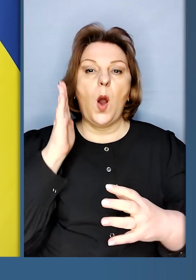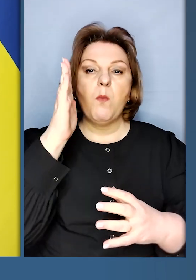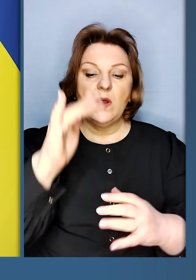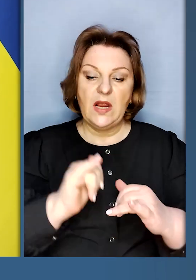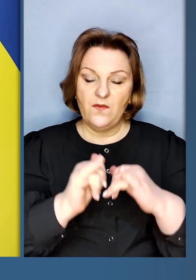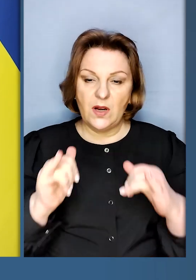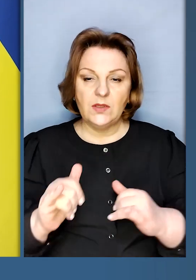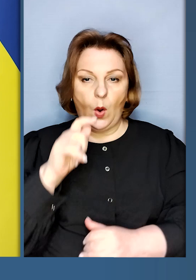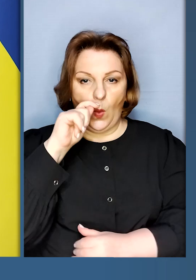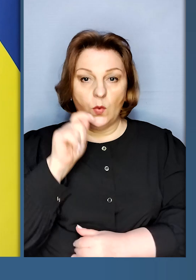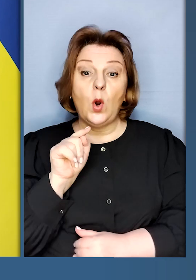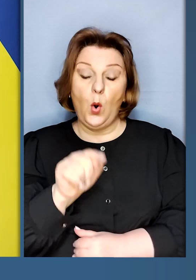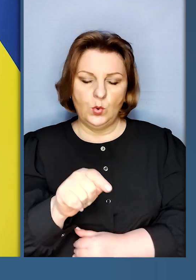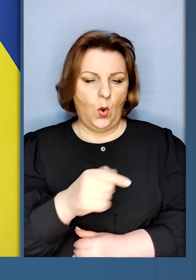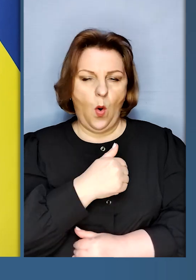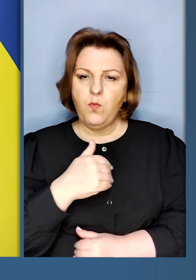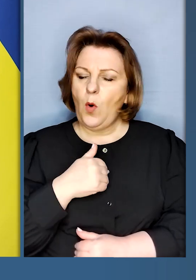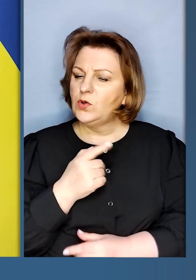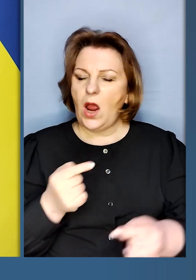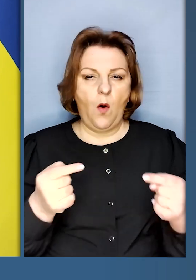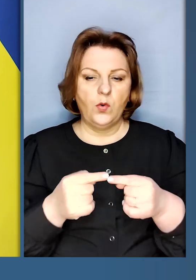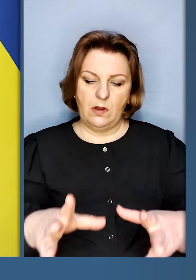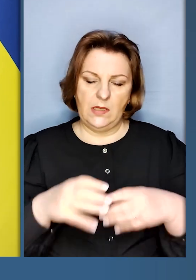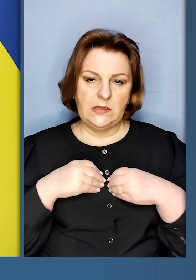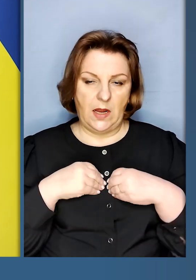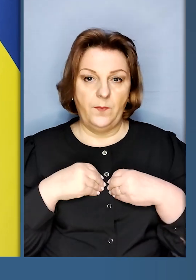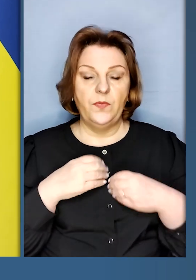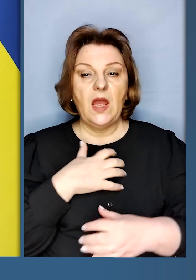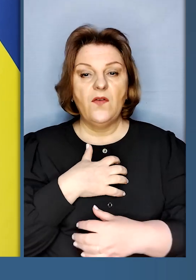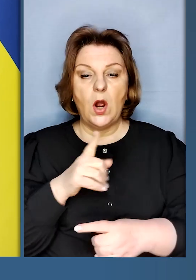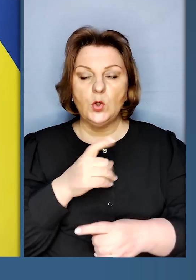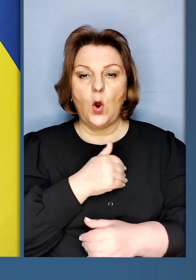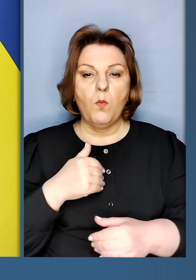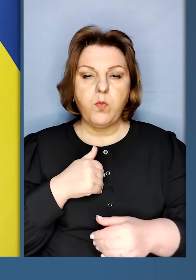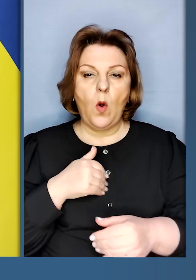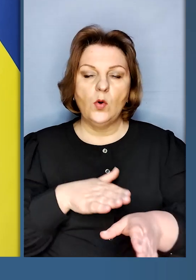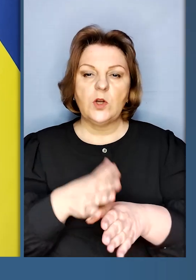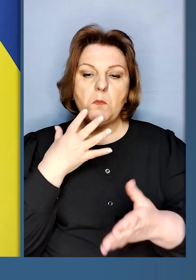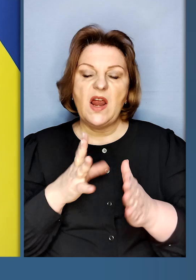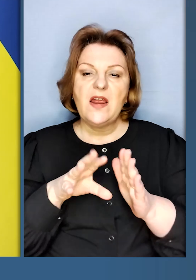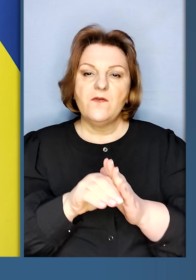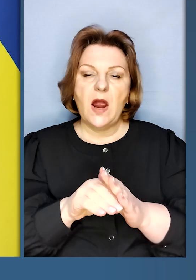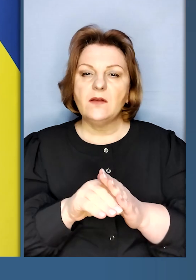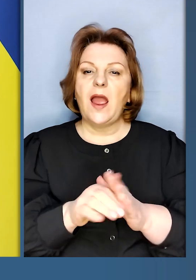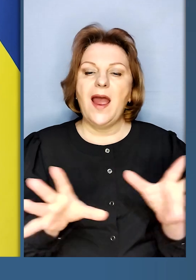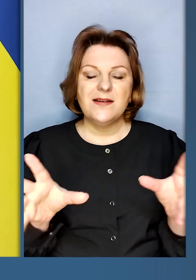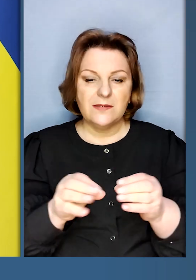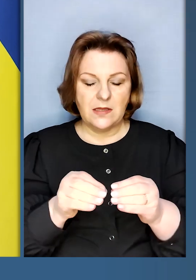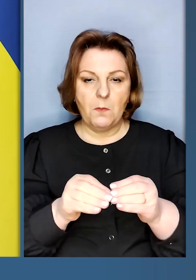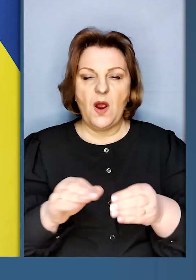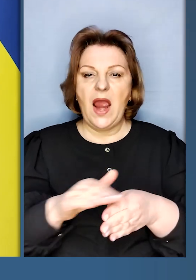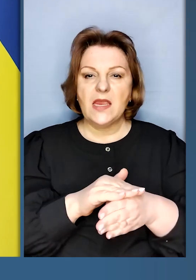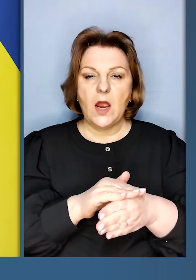України. І тут Польща однозначно з нами. Дуже важливо, що Польща зробила свій внесок як співавтора у схвалення